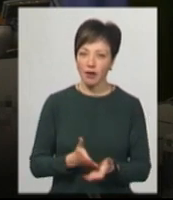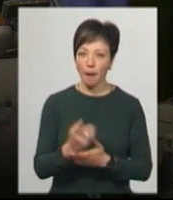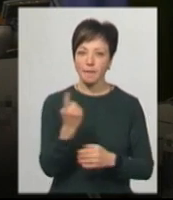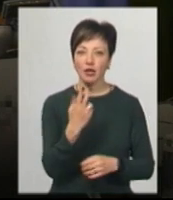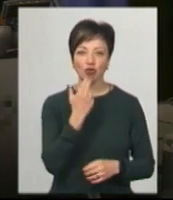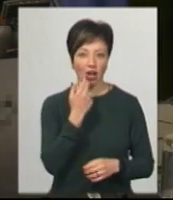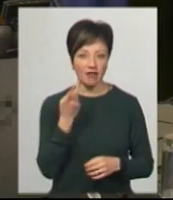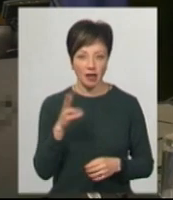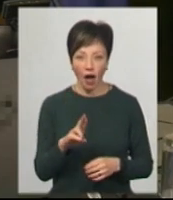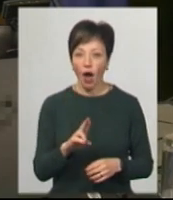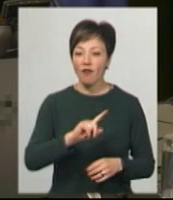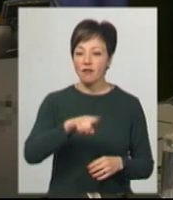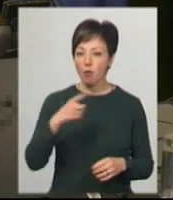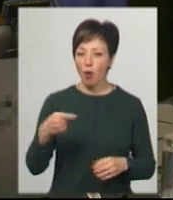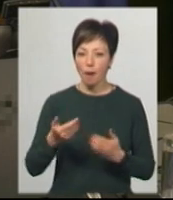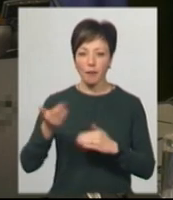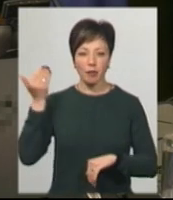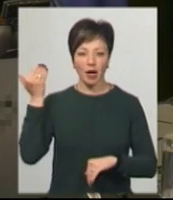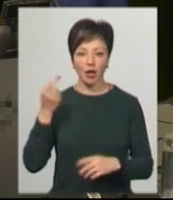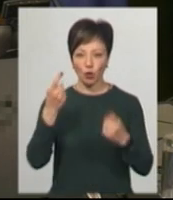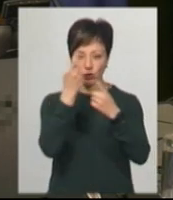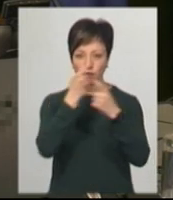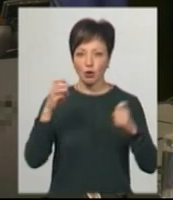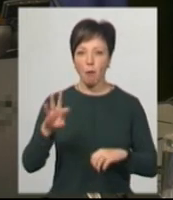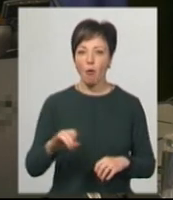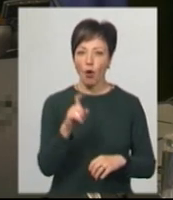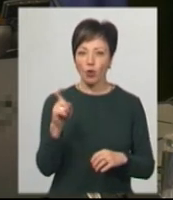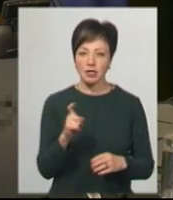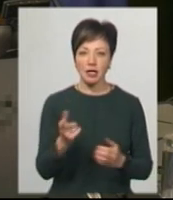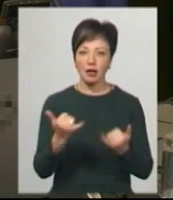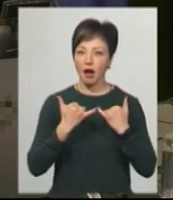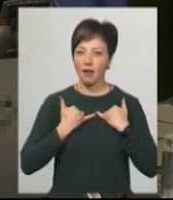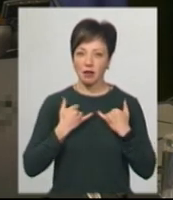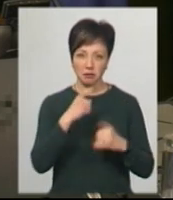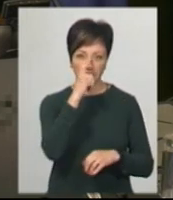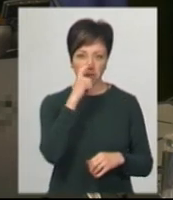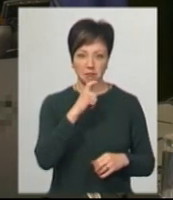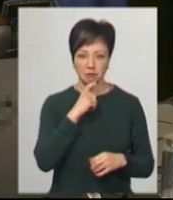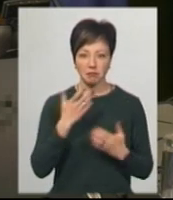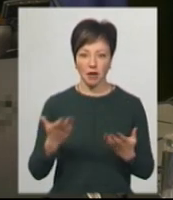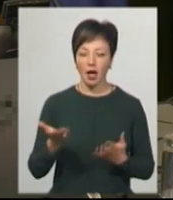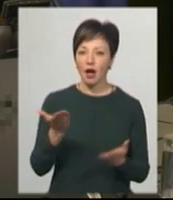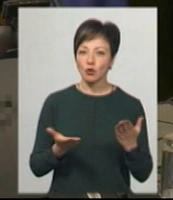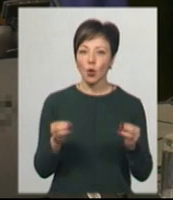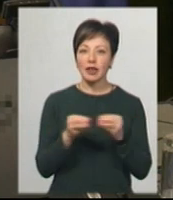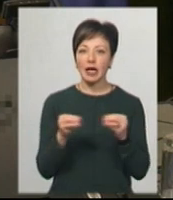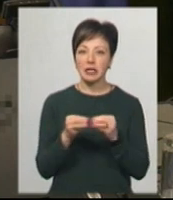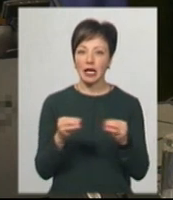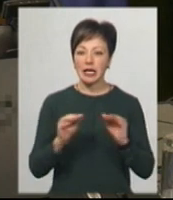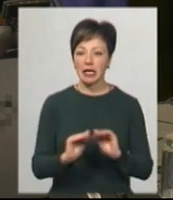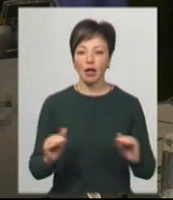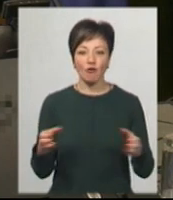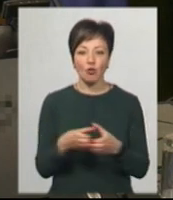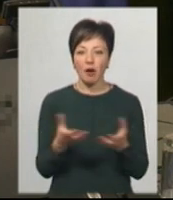червня. Але ті вимоги, які попередньо озвучував МОЗ, вони для нас не зрозуміли. Якщо 10 дітей в групі,